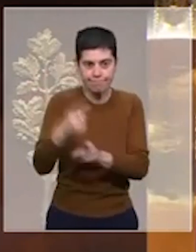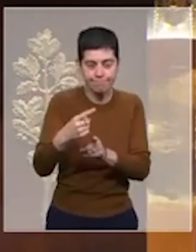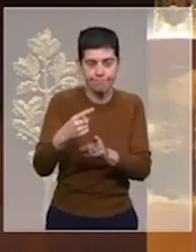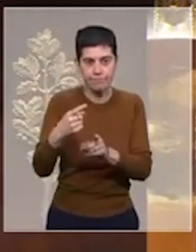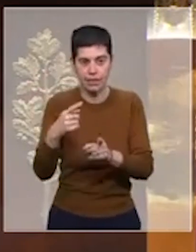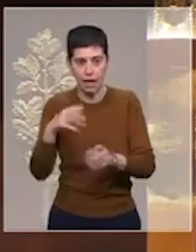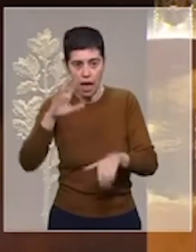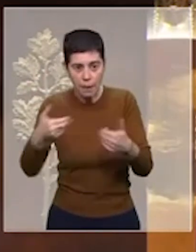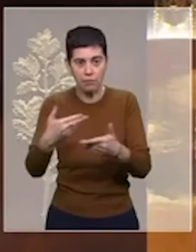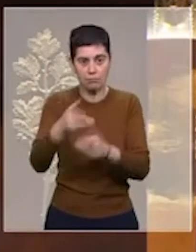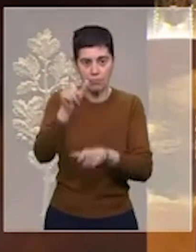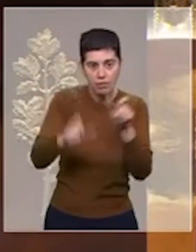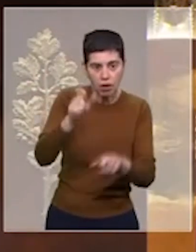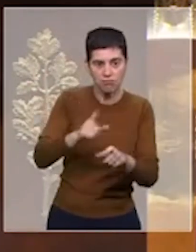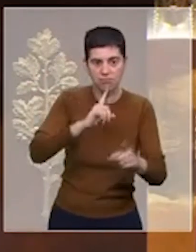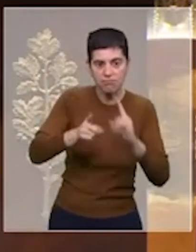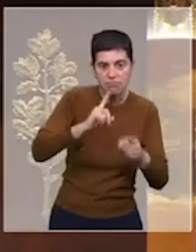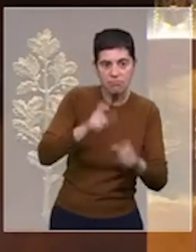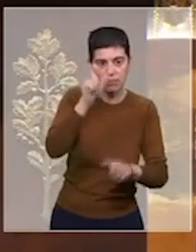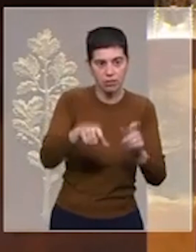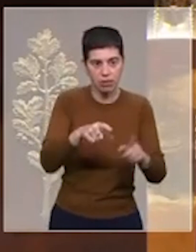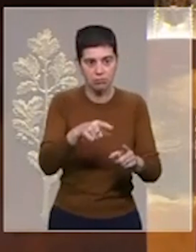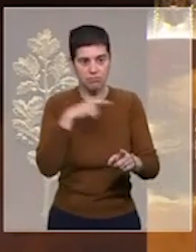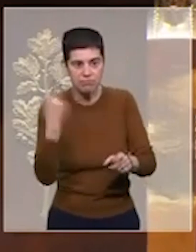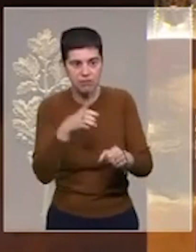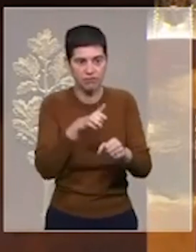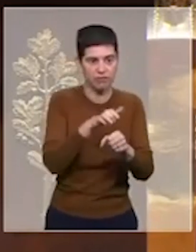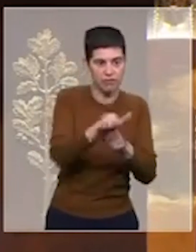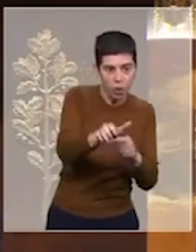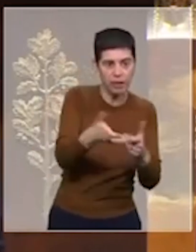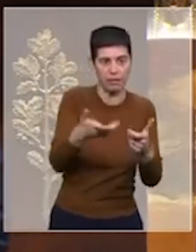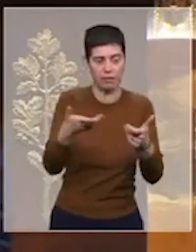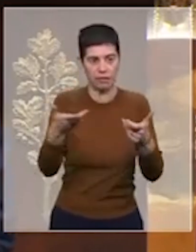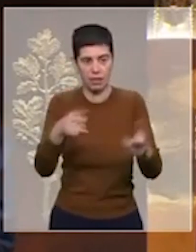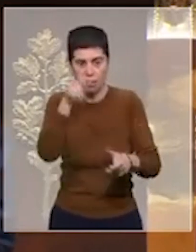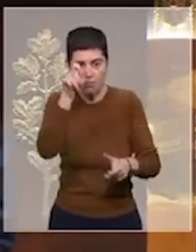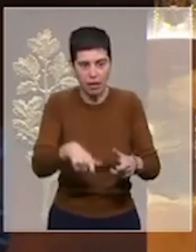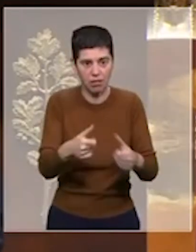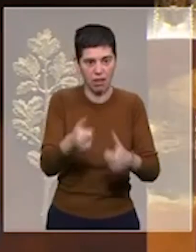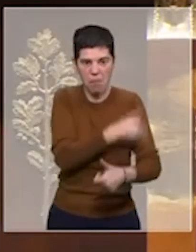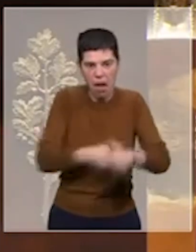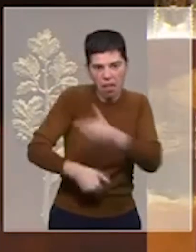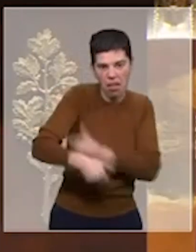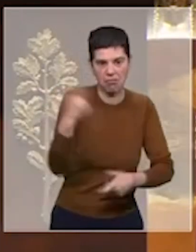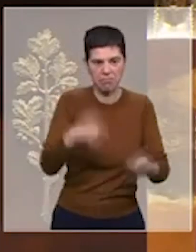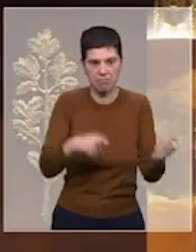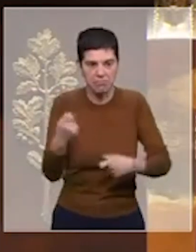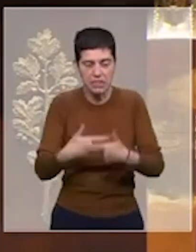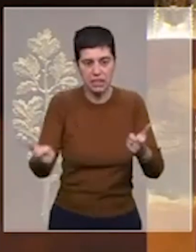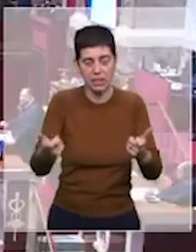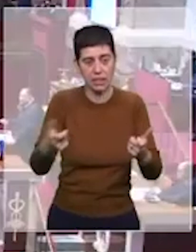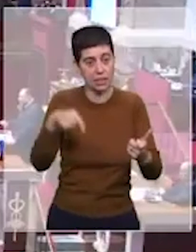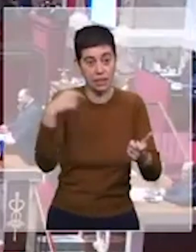ont donné des ordres directs, ceux qui ont tué, ceux qui ont violé, ceux qui ont mutilé. Personne ne doit